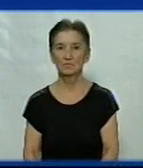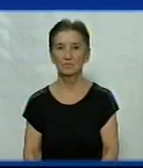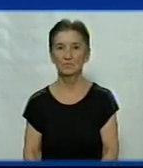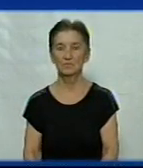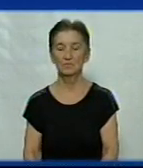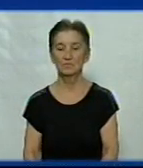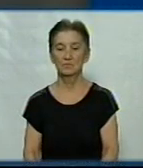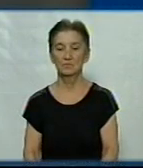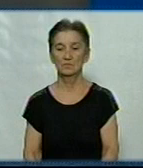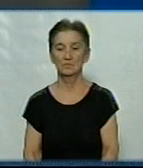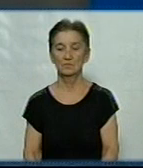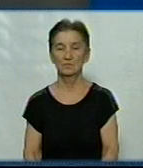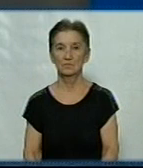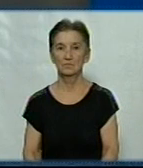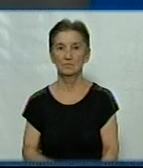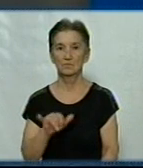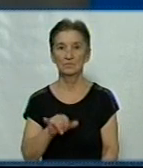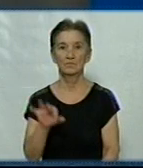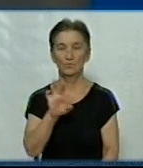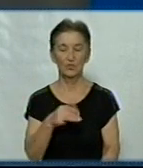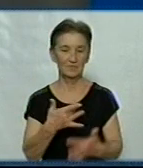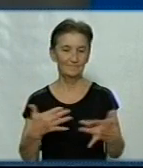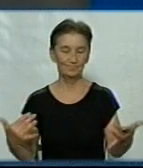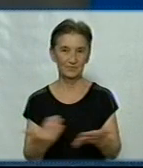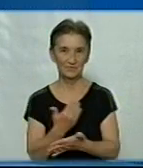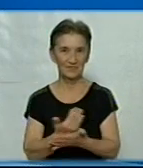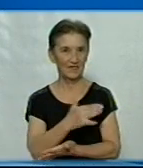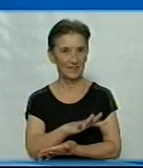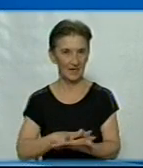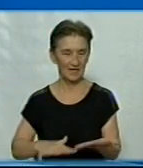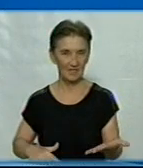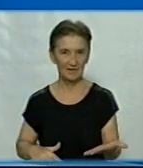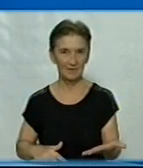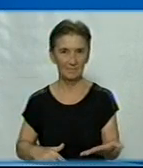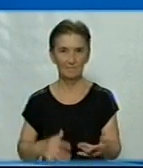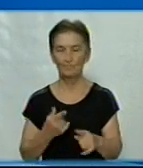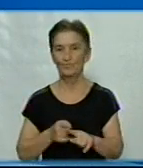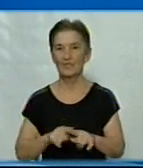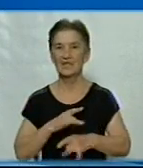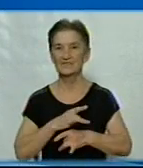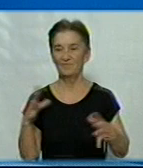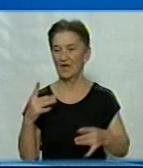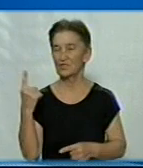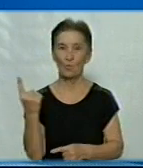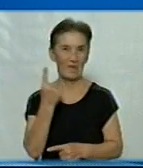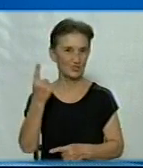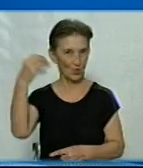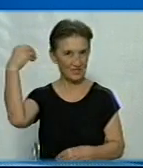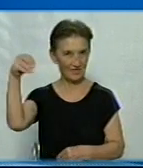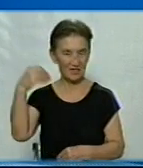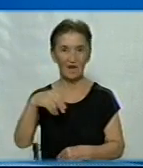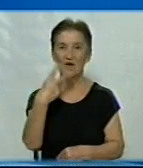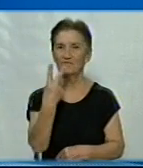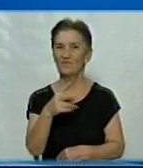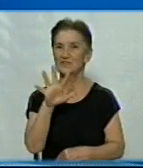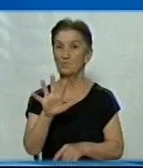МУЗЫКАЛЬНАЯ ЗАСТАВКА Про ці та інші події далі. Свято першого дзвінка відзначили у 25